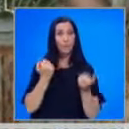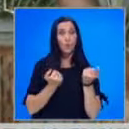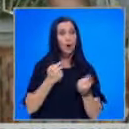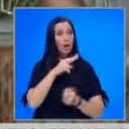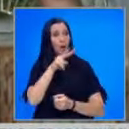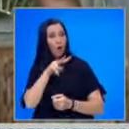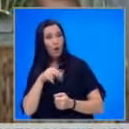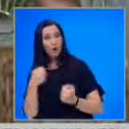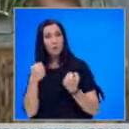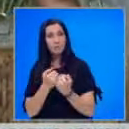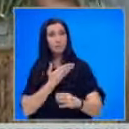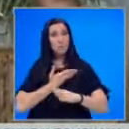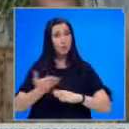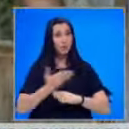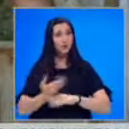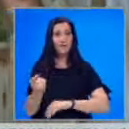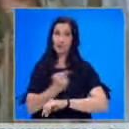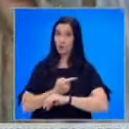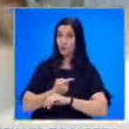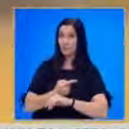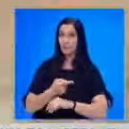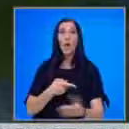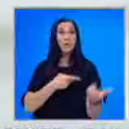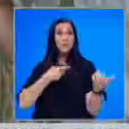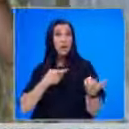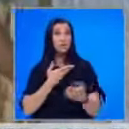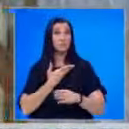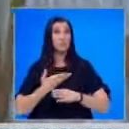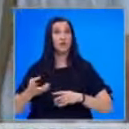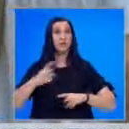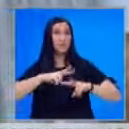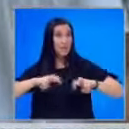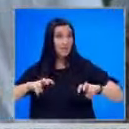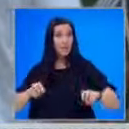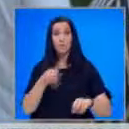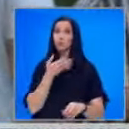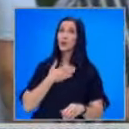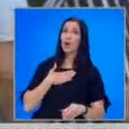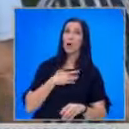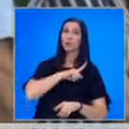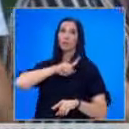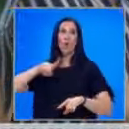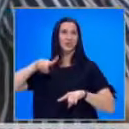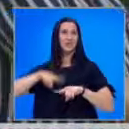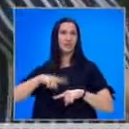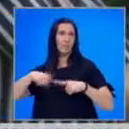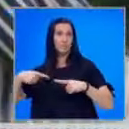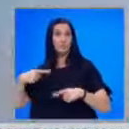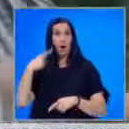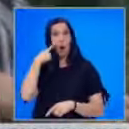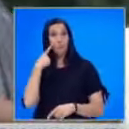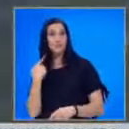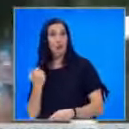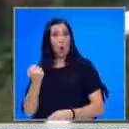Огледите на място продължиха часове. Стрелецът все още се издирва по случай образувано досъдебно производство за опит за убийство.